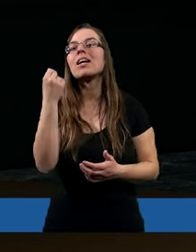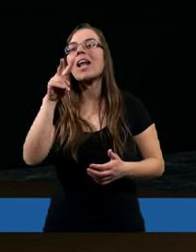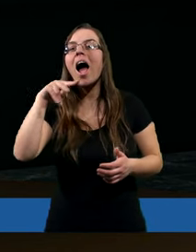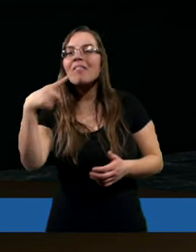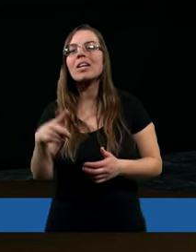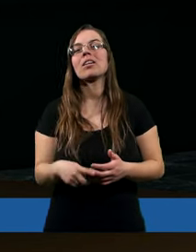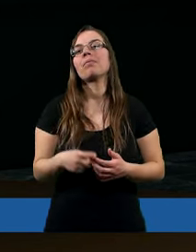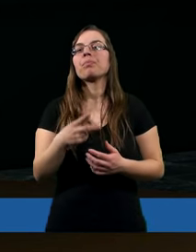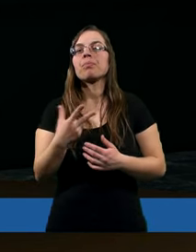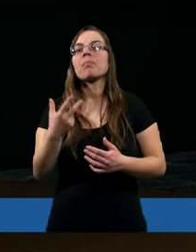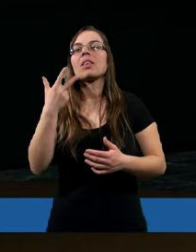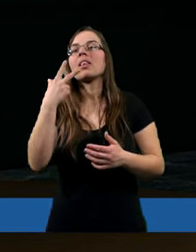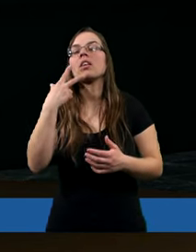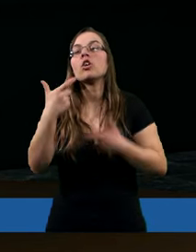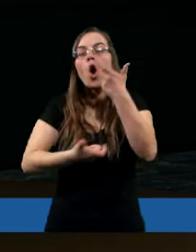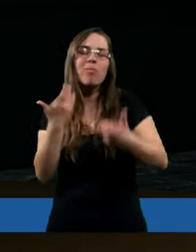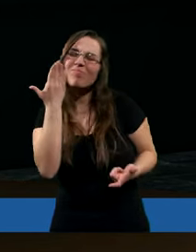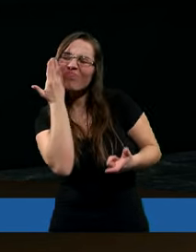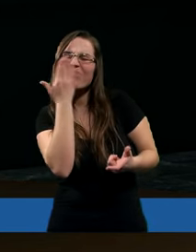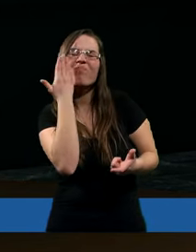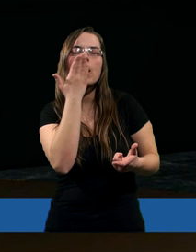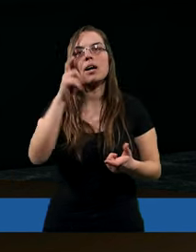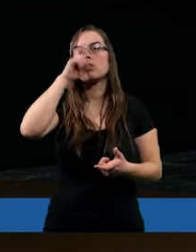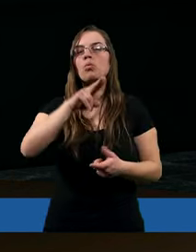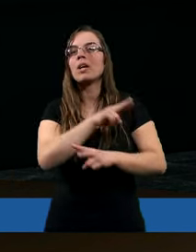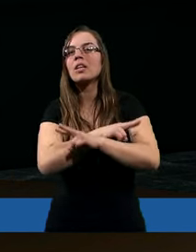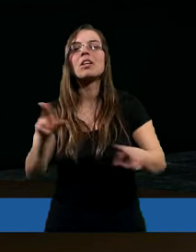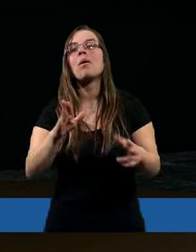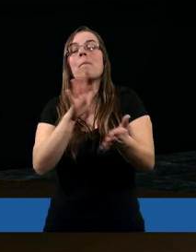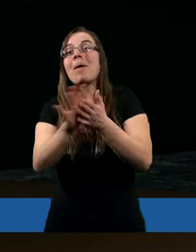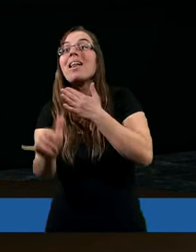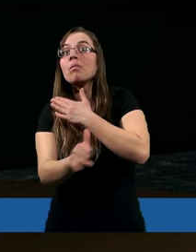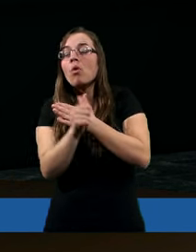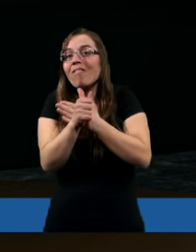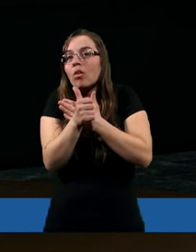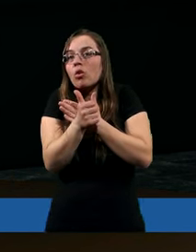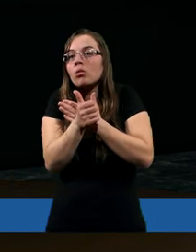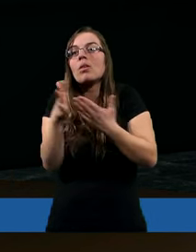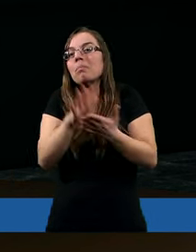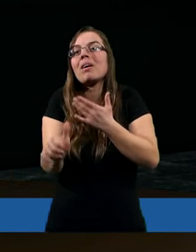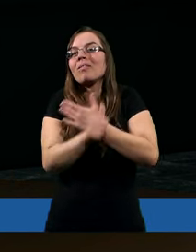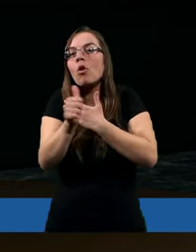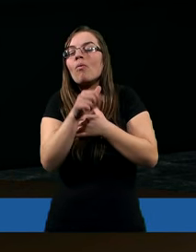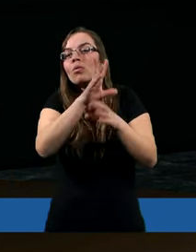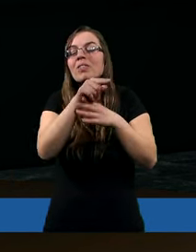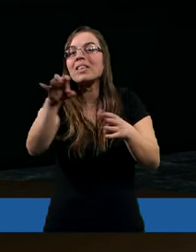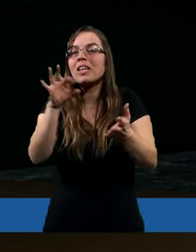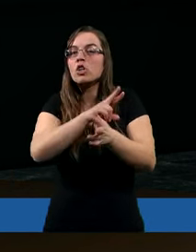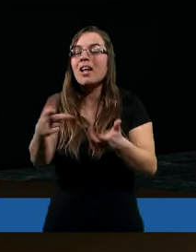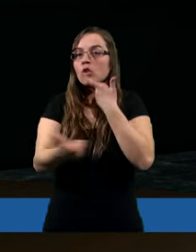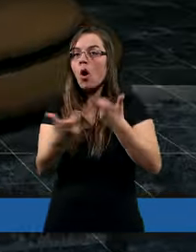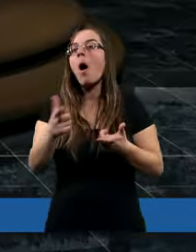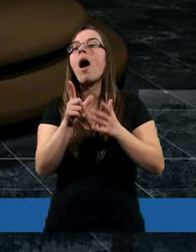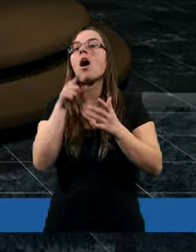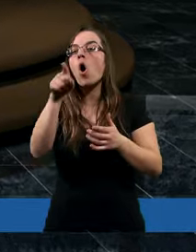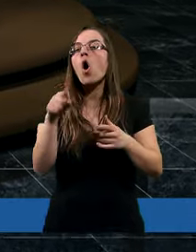Dawid zrobił bardzo złe rzeczy. w sumie bez powodu, tak? Bez powodu zrobił bardzo złe rzeczy